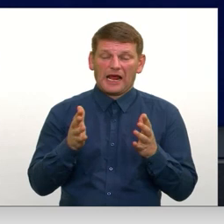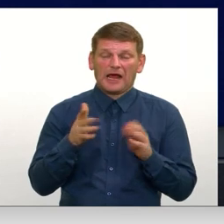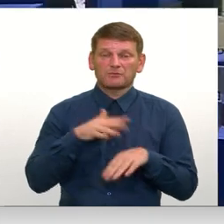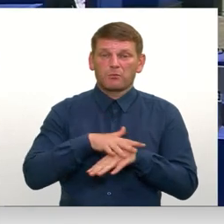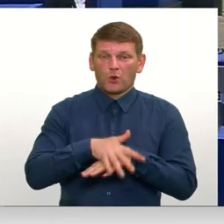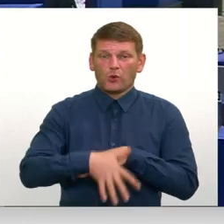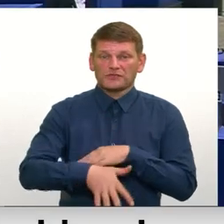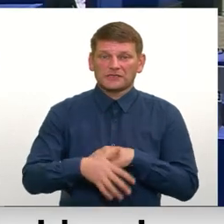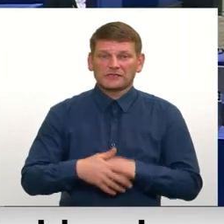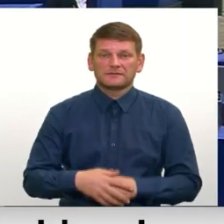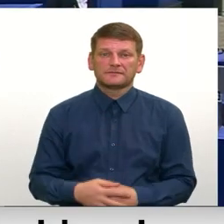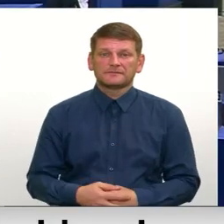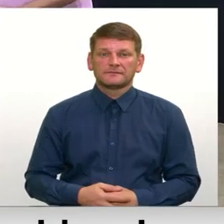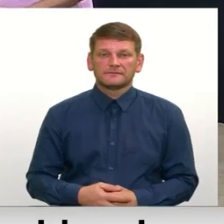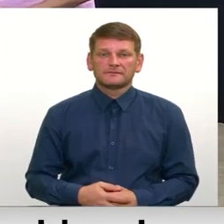brūces.